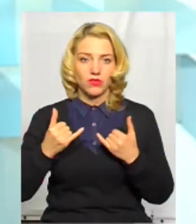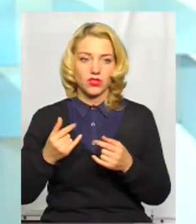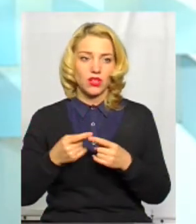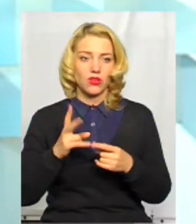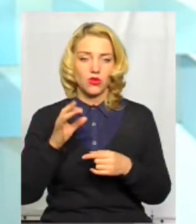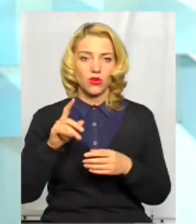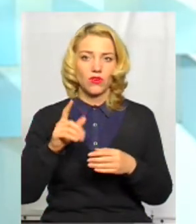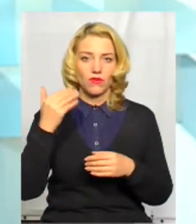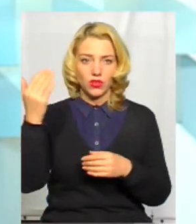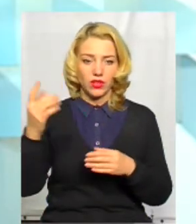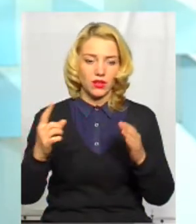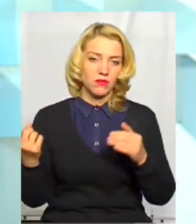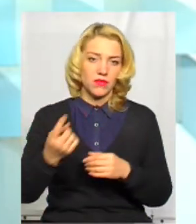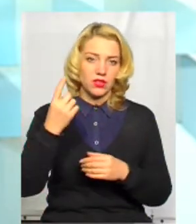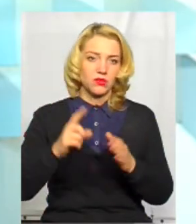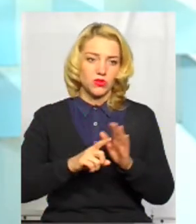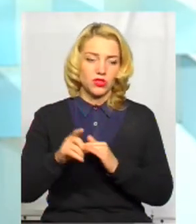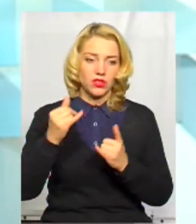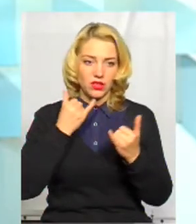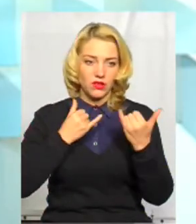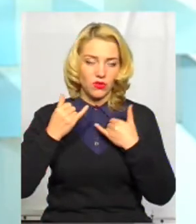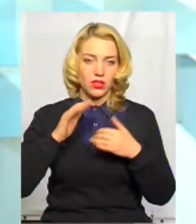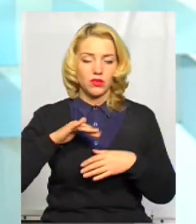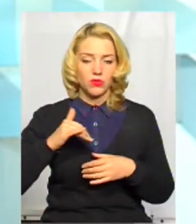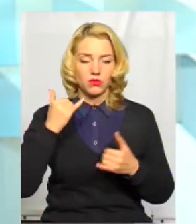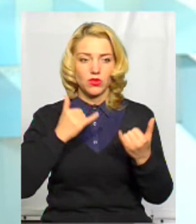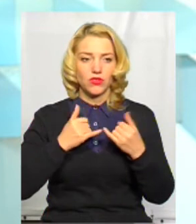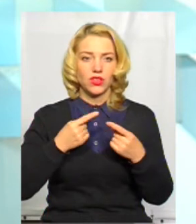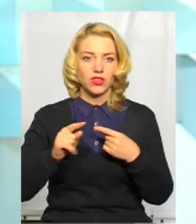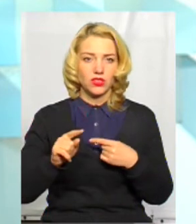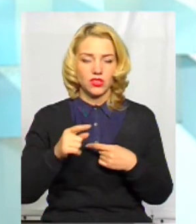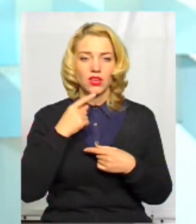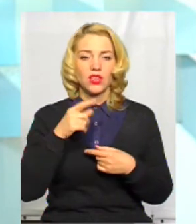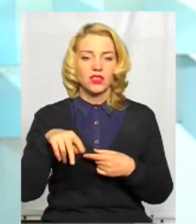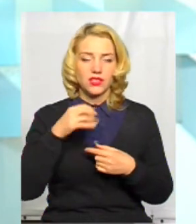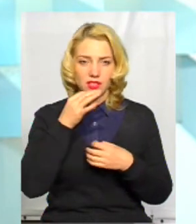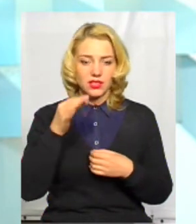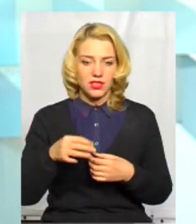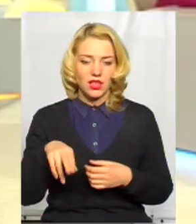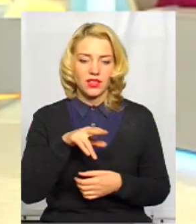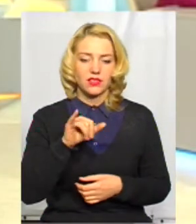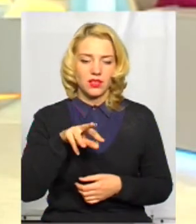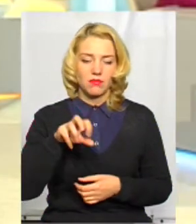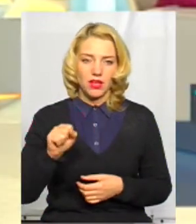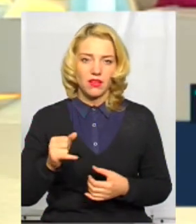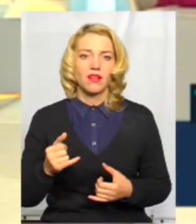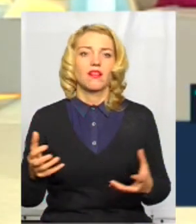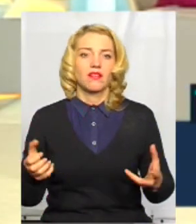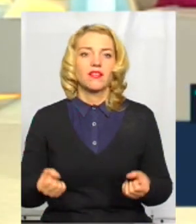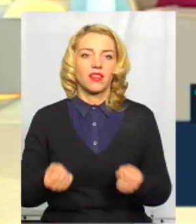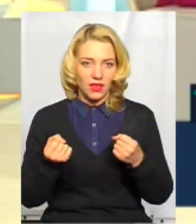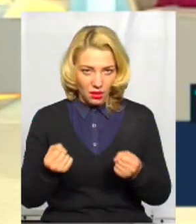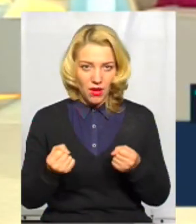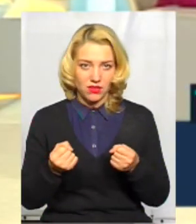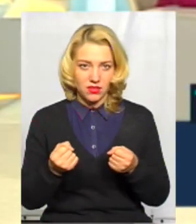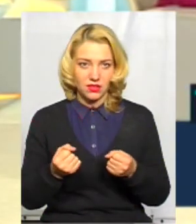почали телефонувати першими, так? Але потім зателефонували й інші. І я сказала, Діма, тримайся, тому що... І одні інші телефонували з підтримкою? Чи